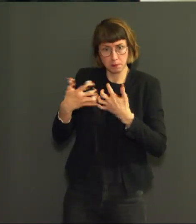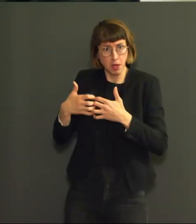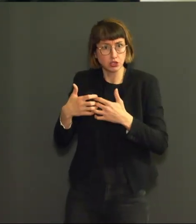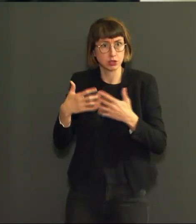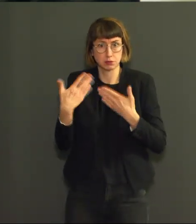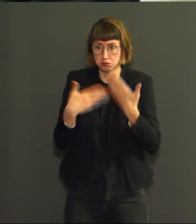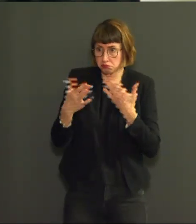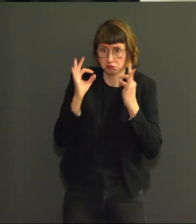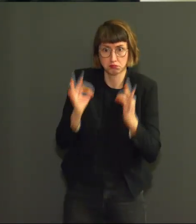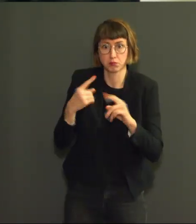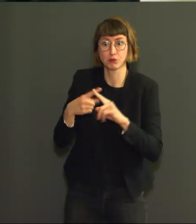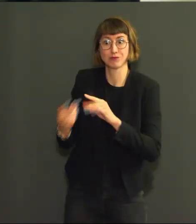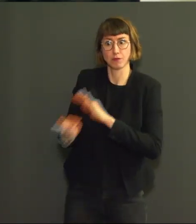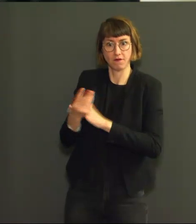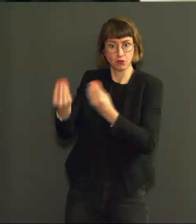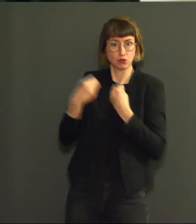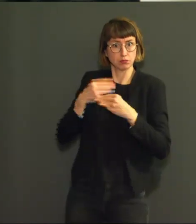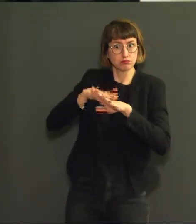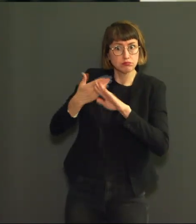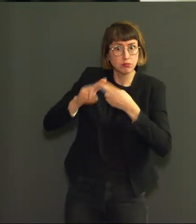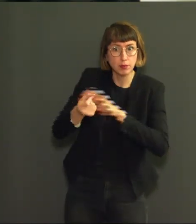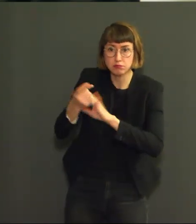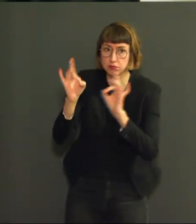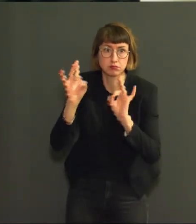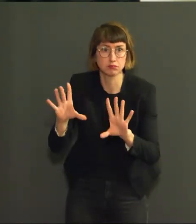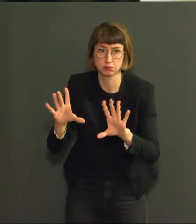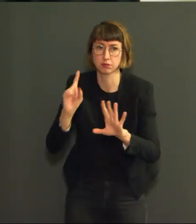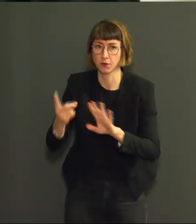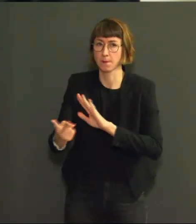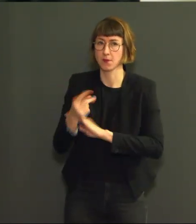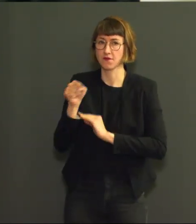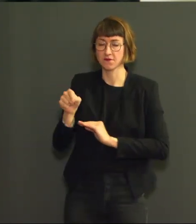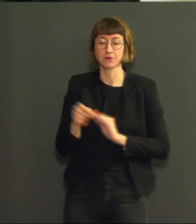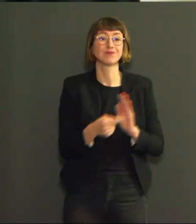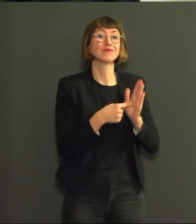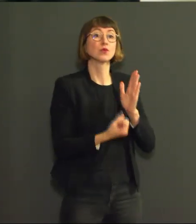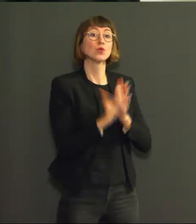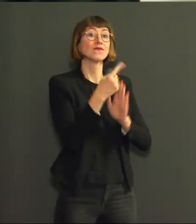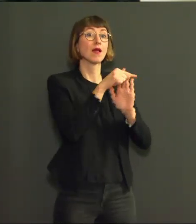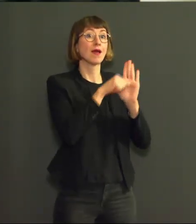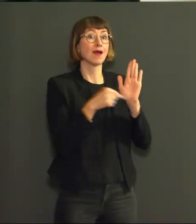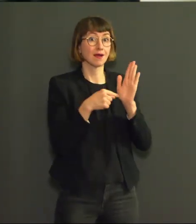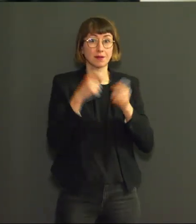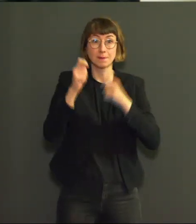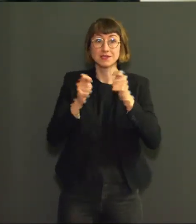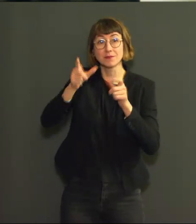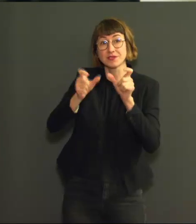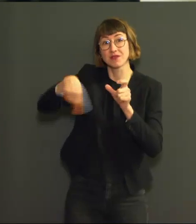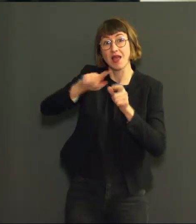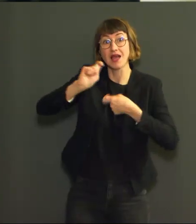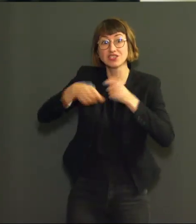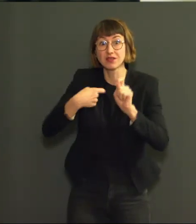Grâce à la nouvelle réglementation, les consommateurs recevront des informations plus précises